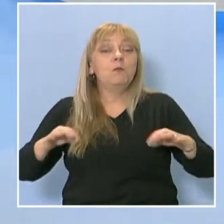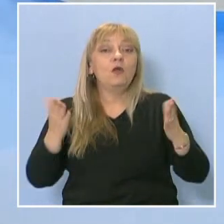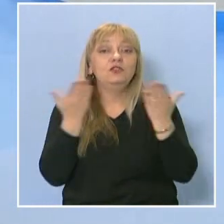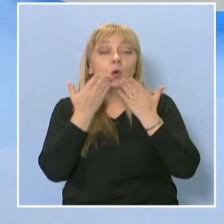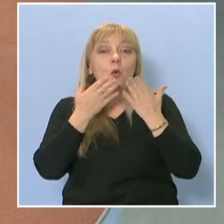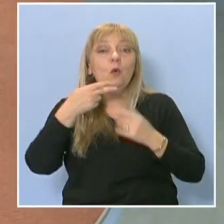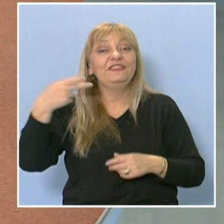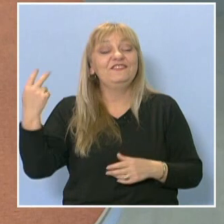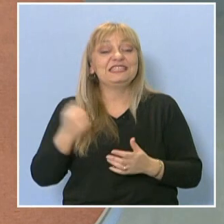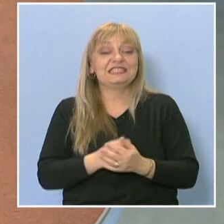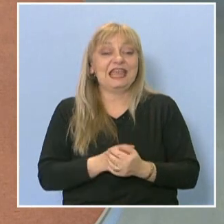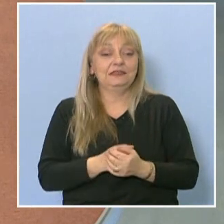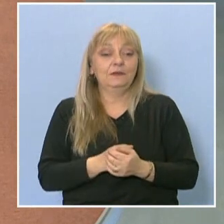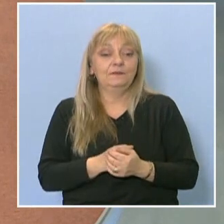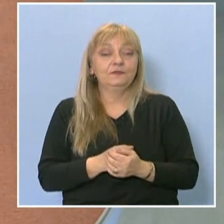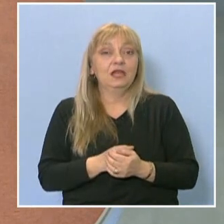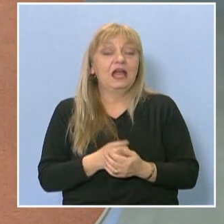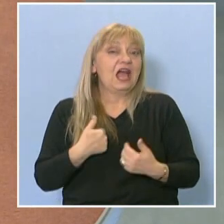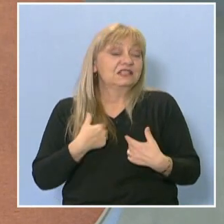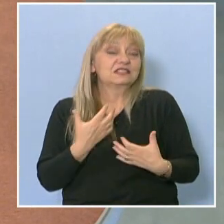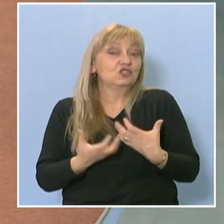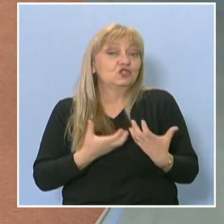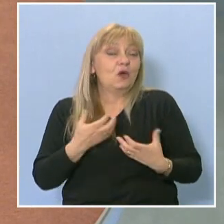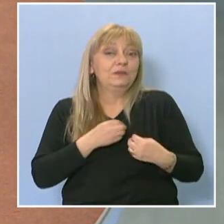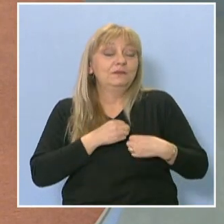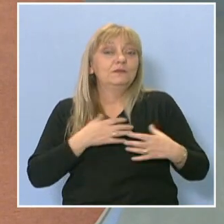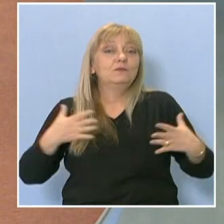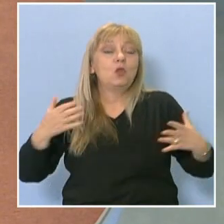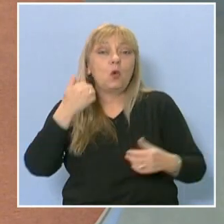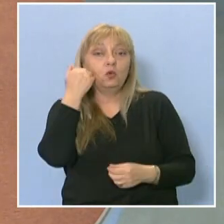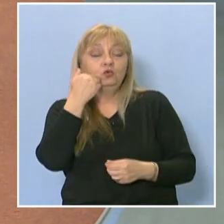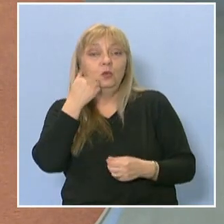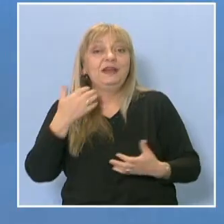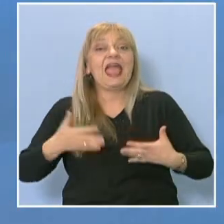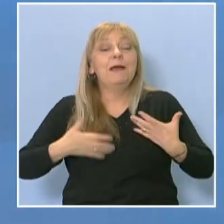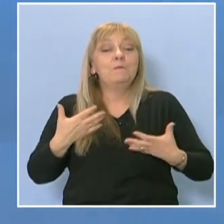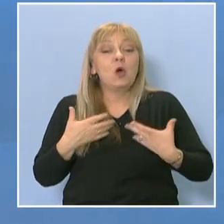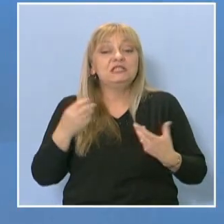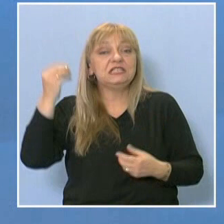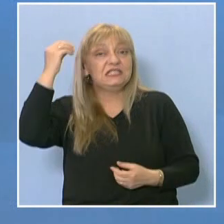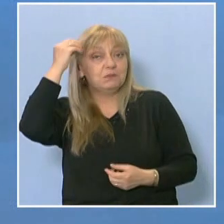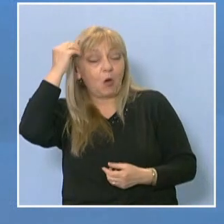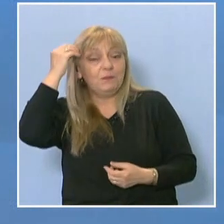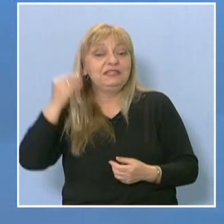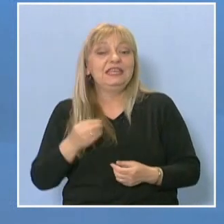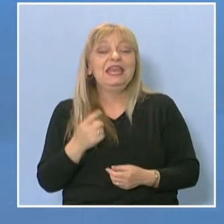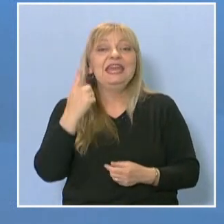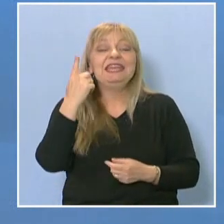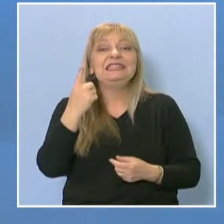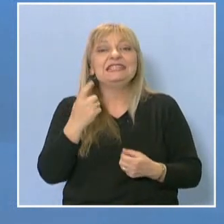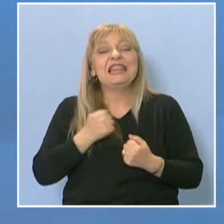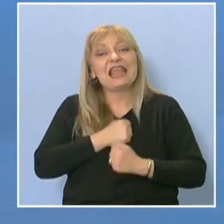на завършване? Ами с топли чувства, с много добри емоции, спомени и с една